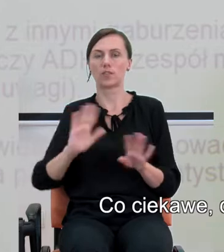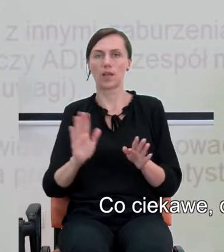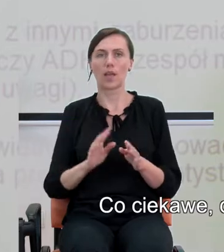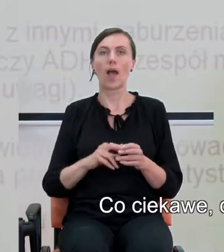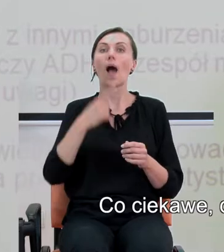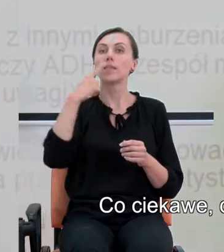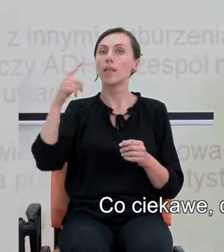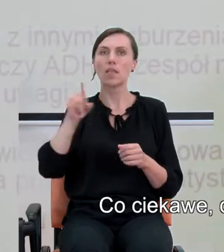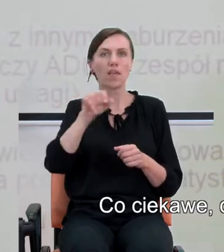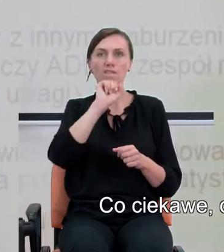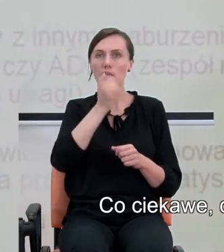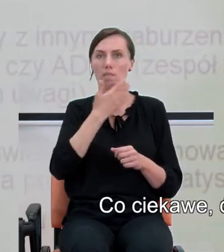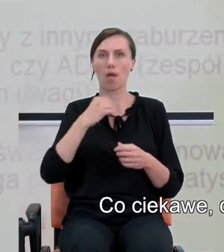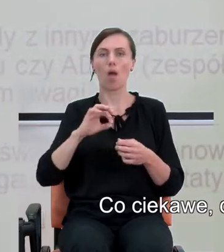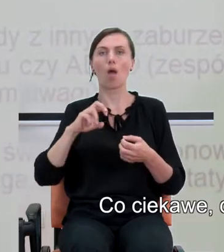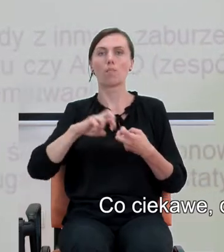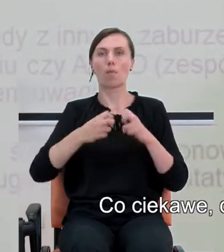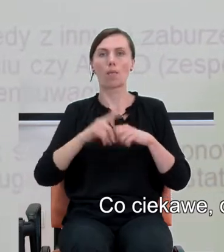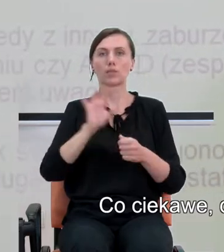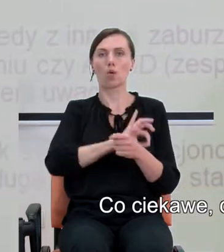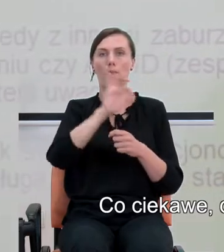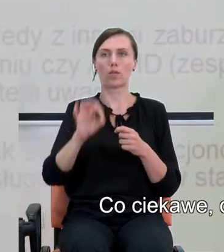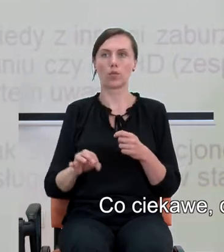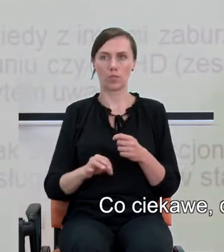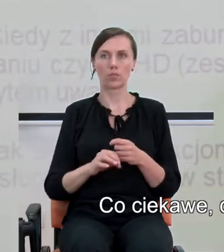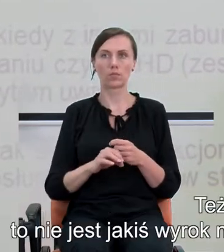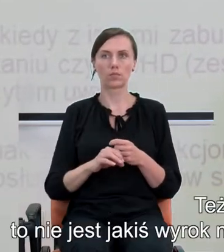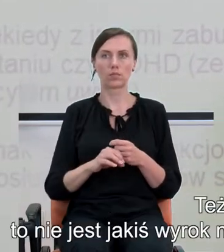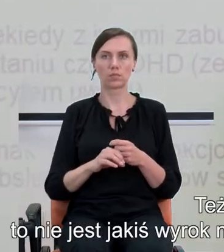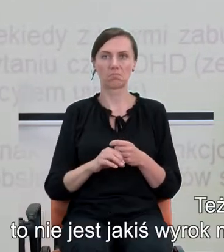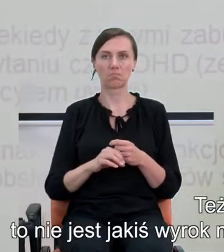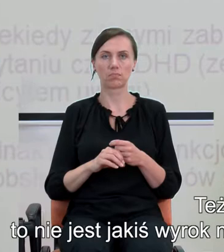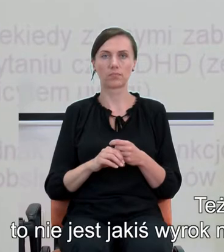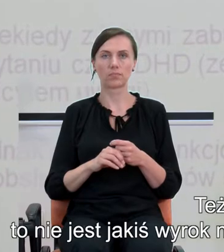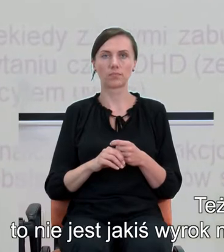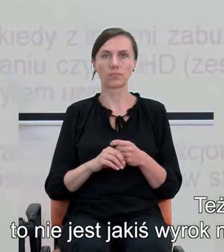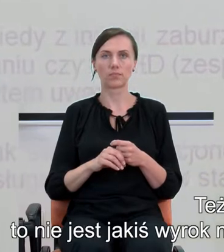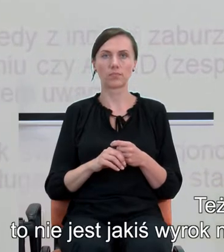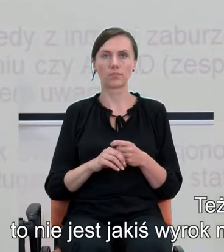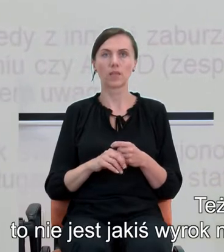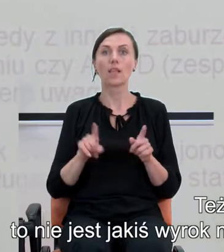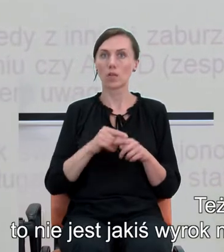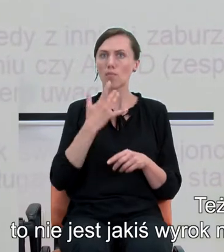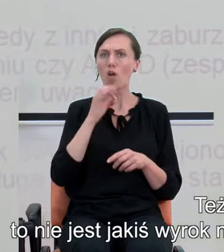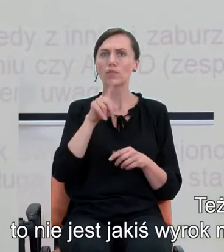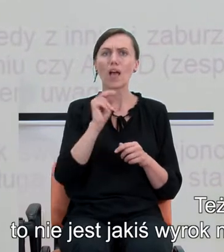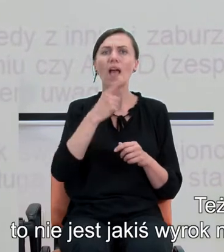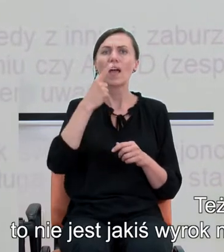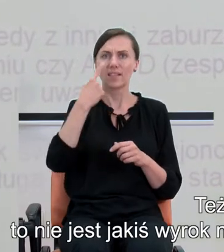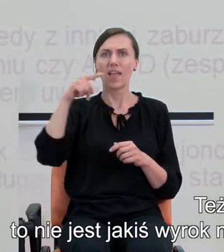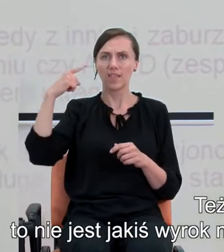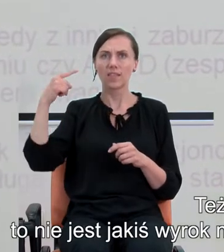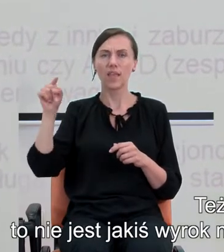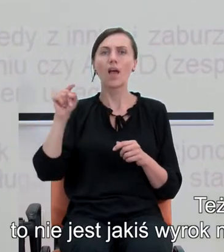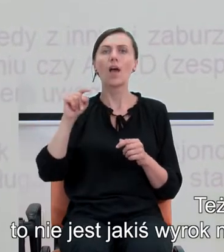dyskalkulicy nie mają najmniejszych problemów zazwyczaj z geometrią. Też mówię o tym dlatego, że dyskalkulia